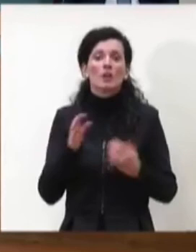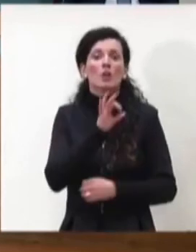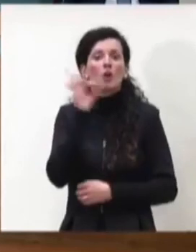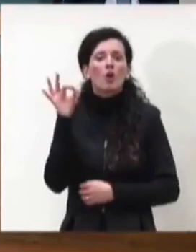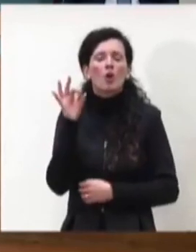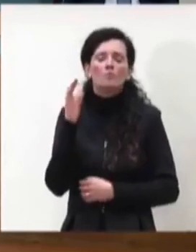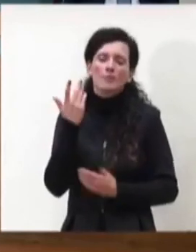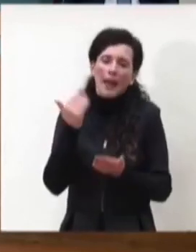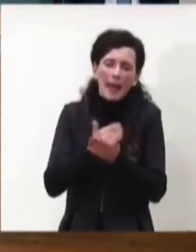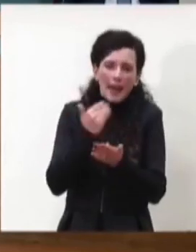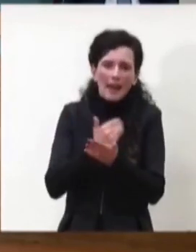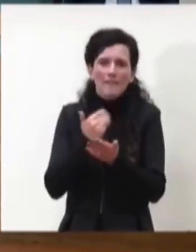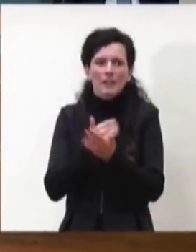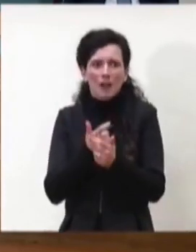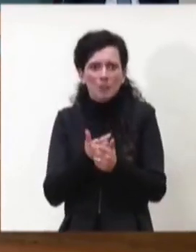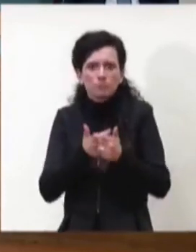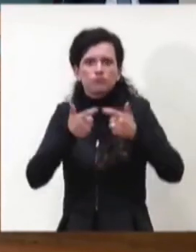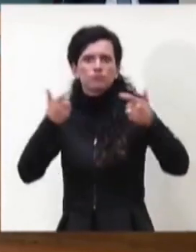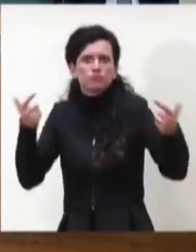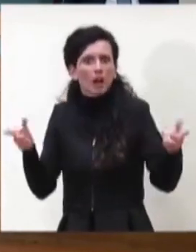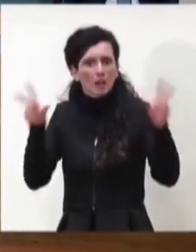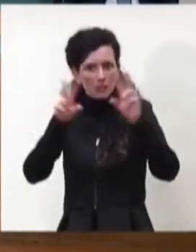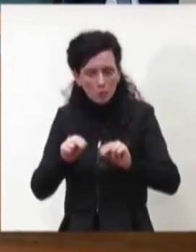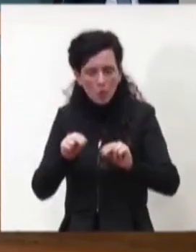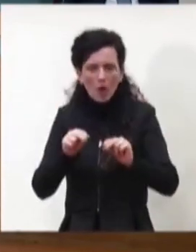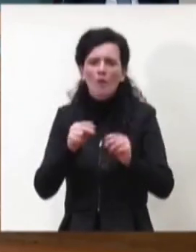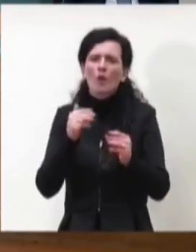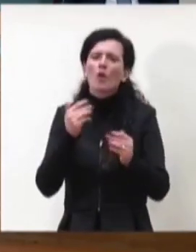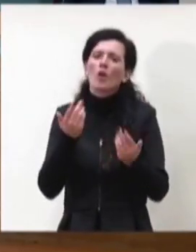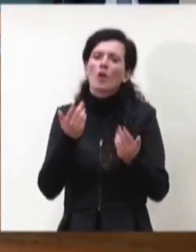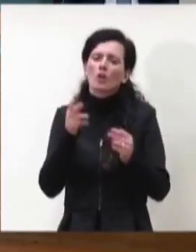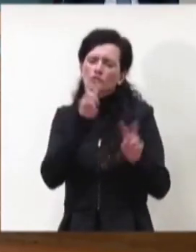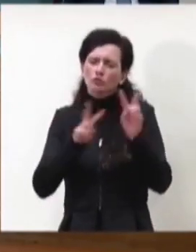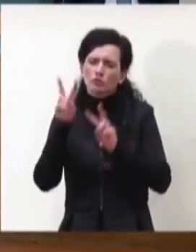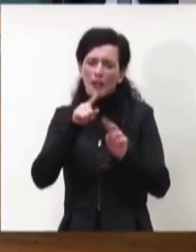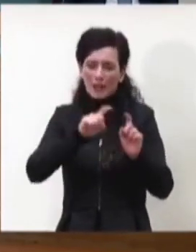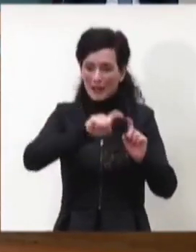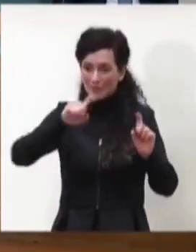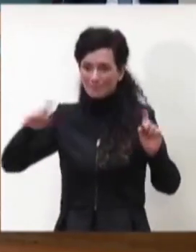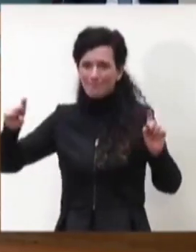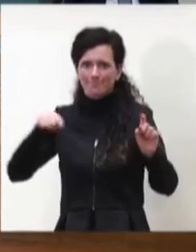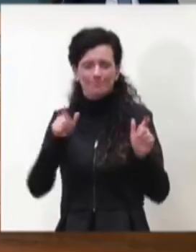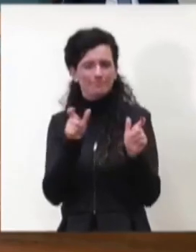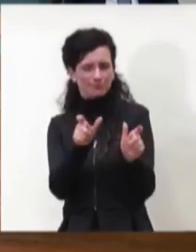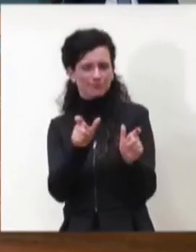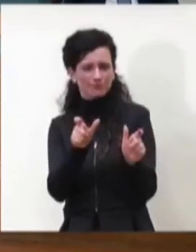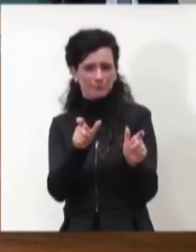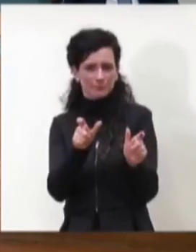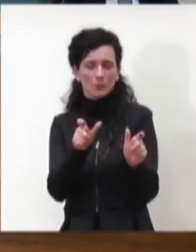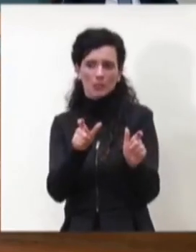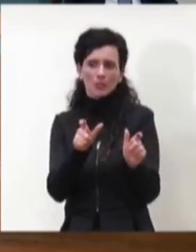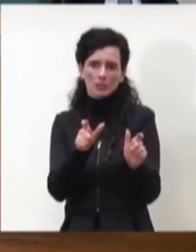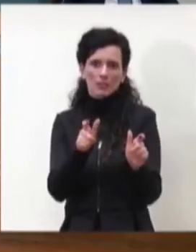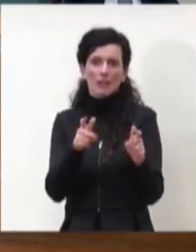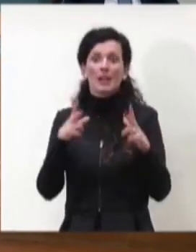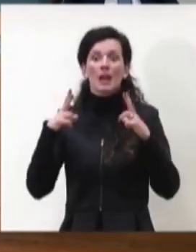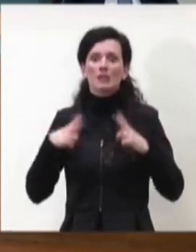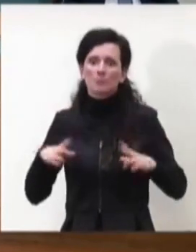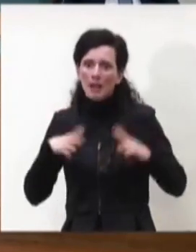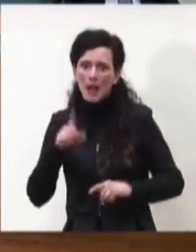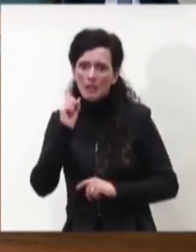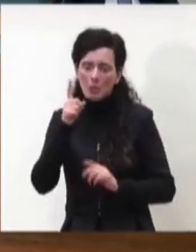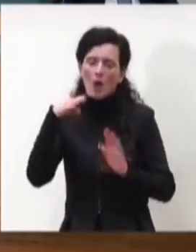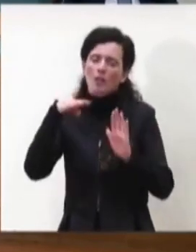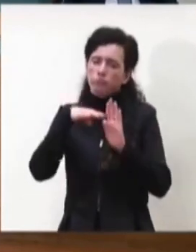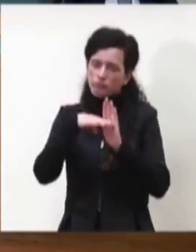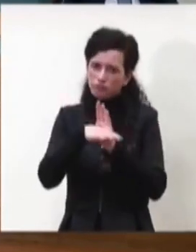evitare una ricrescita, di fare in modo che questa curva rimanga stabile, auspicabilmente anche decresca ma sostanzialmente in questa fase